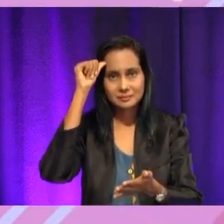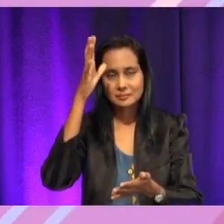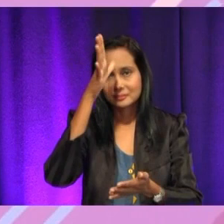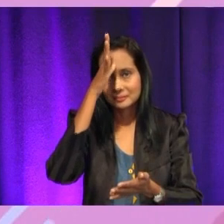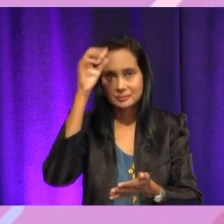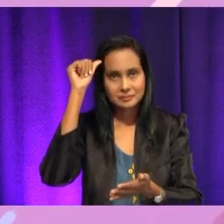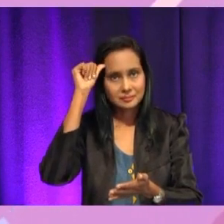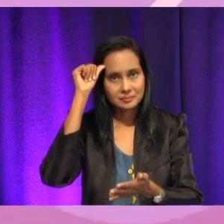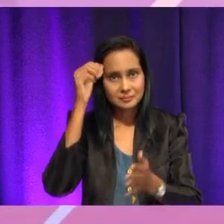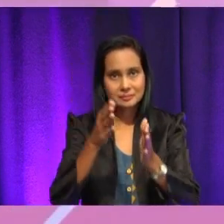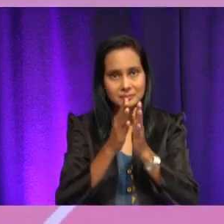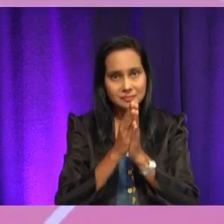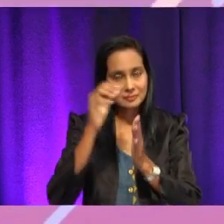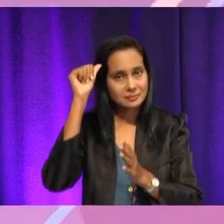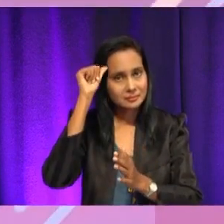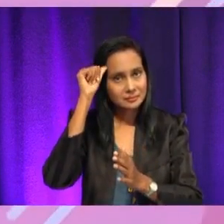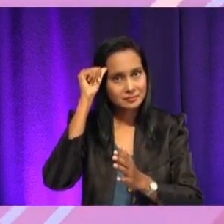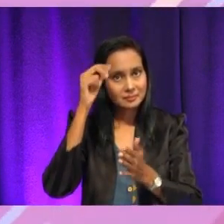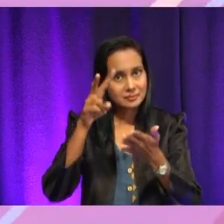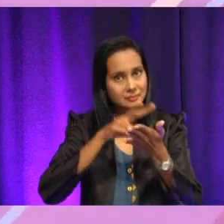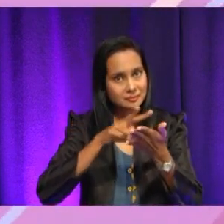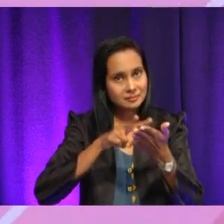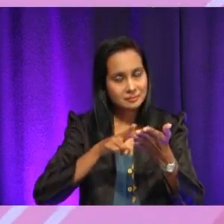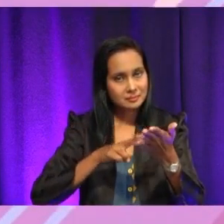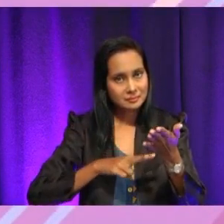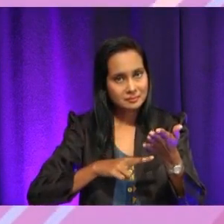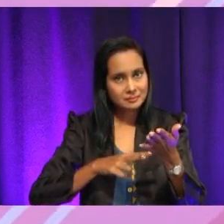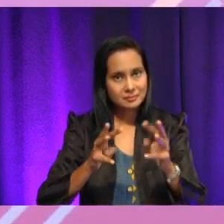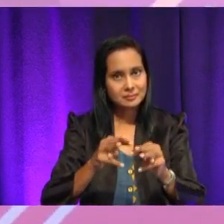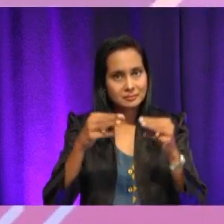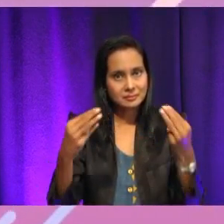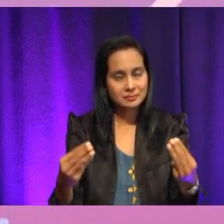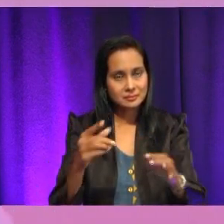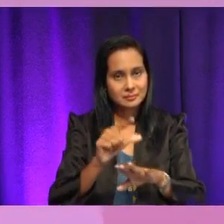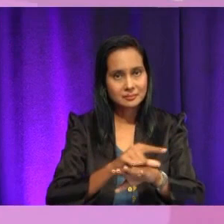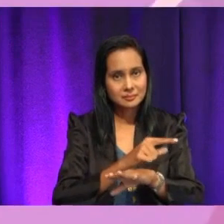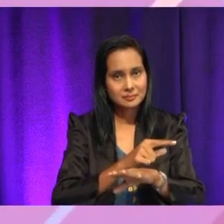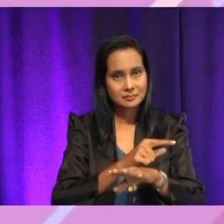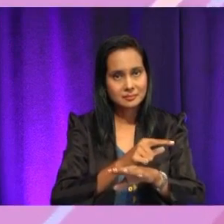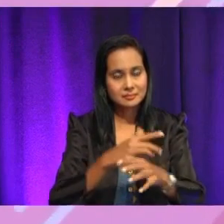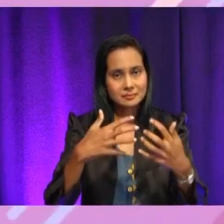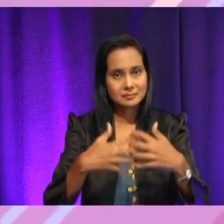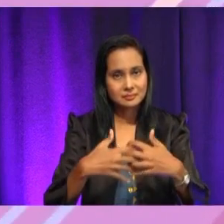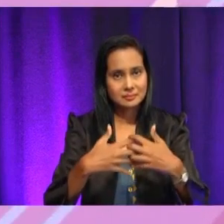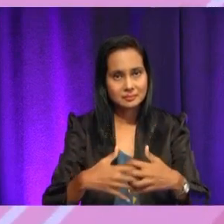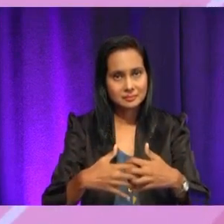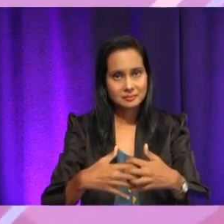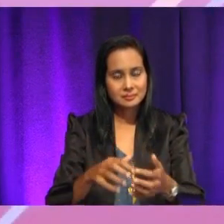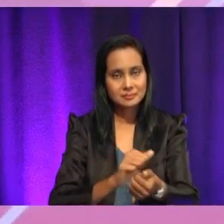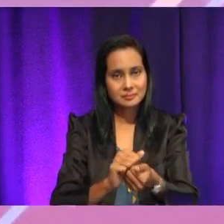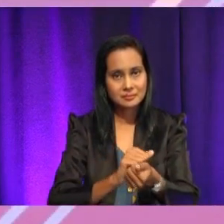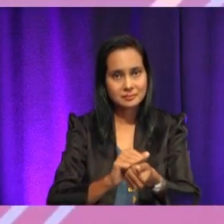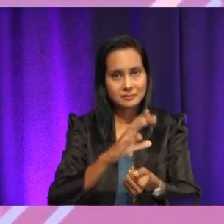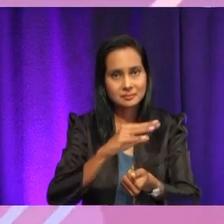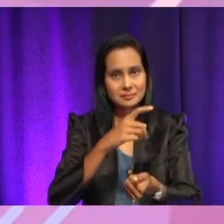meminta Amran membaca manual penggunaan mesin pencuci dan mesin pengering yang ditampai